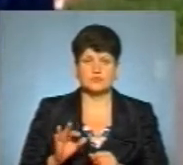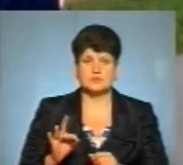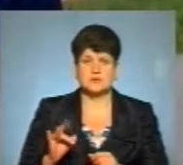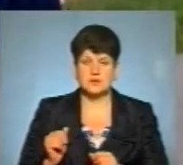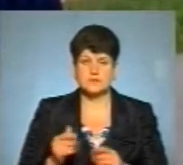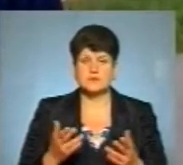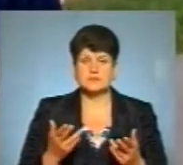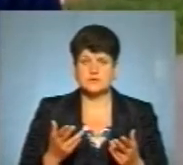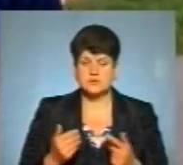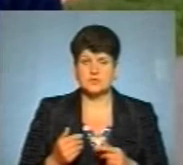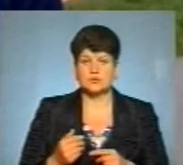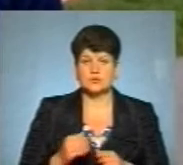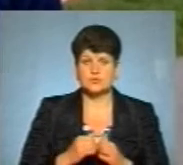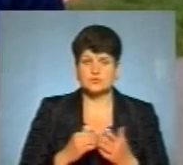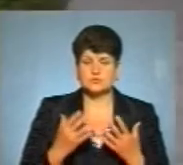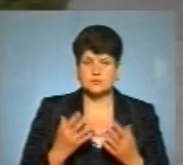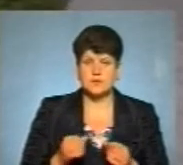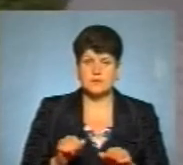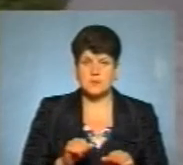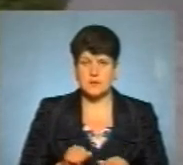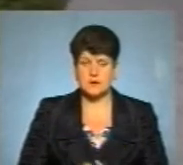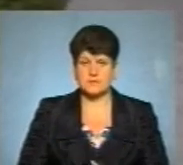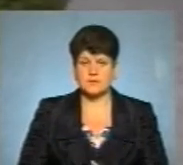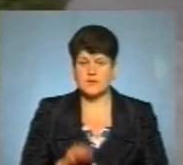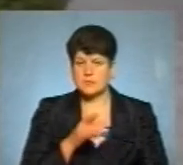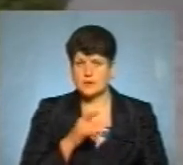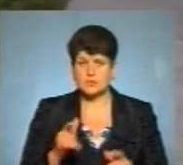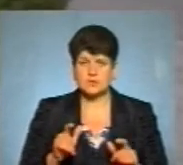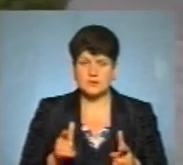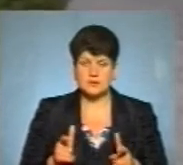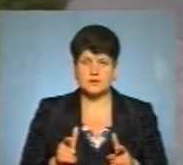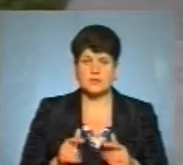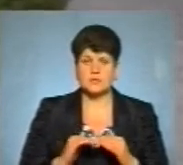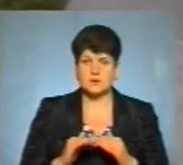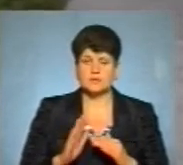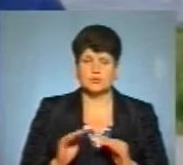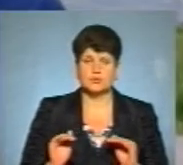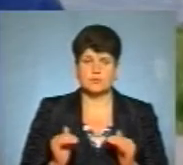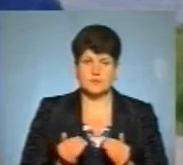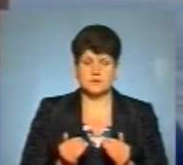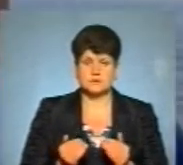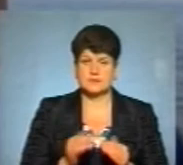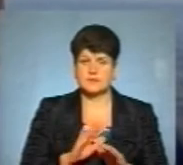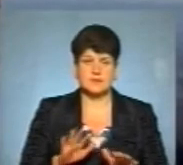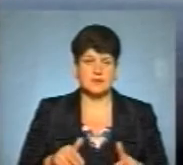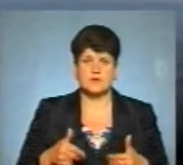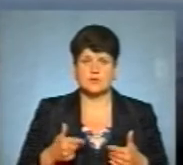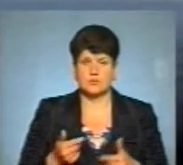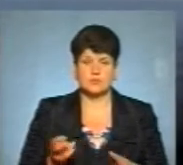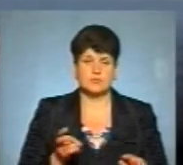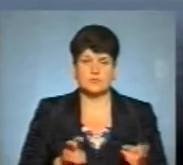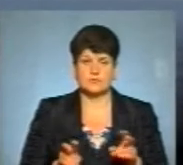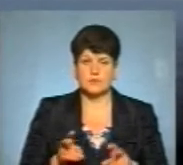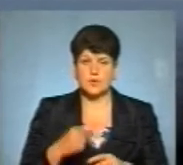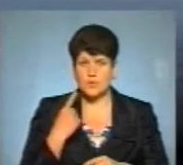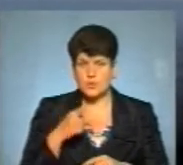звичайно, там щоденно прибирання. На період карантину на пляжі діятимуть обмеження. Не рекомендовано відвідувати